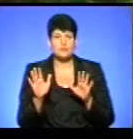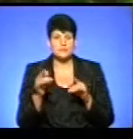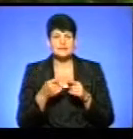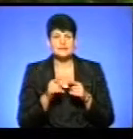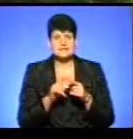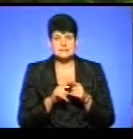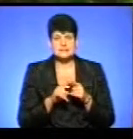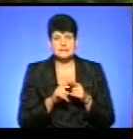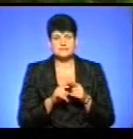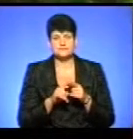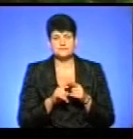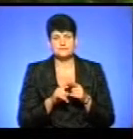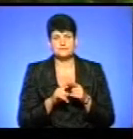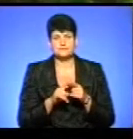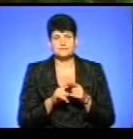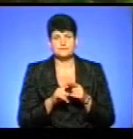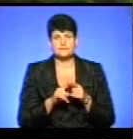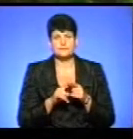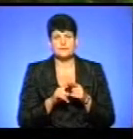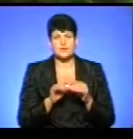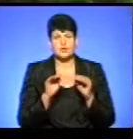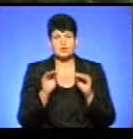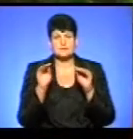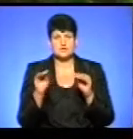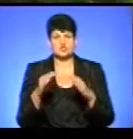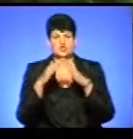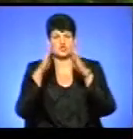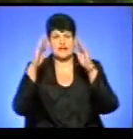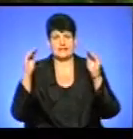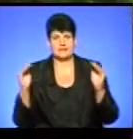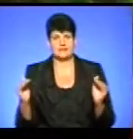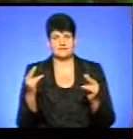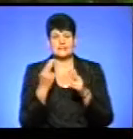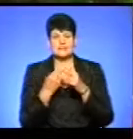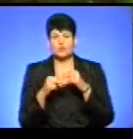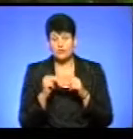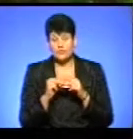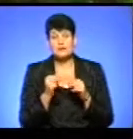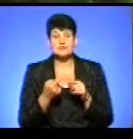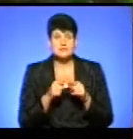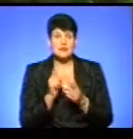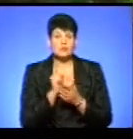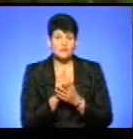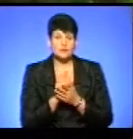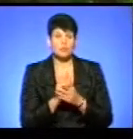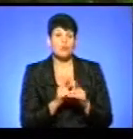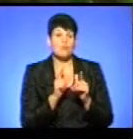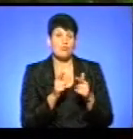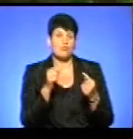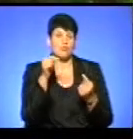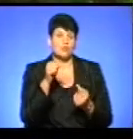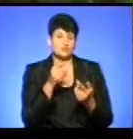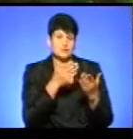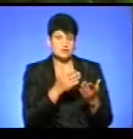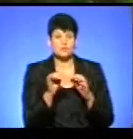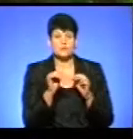розміщення циркових шатрів, так само дійств має узгоджуватися з управлінням культури